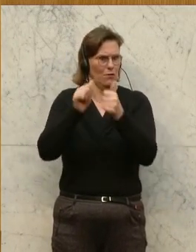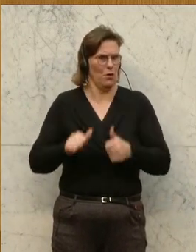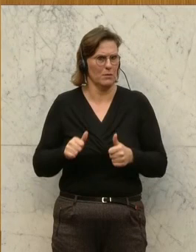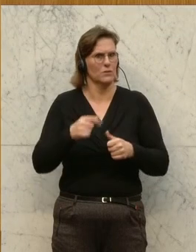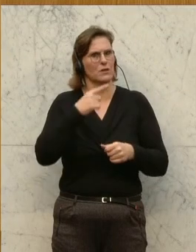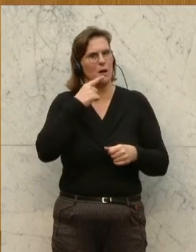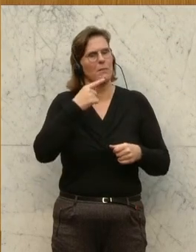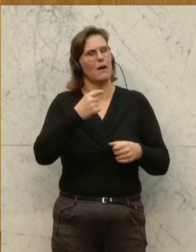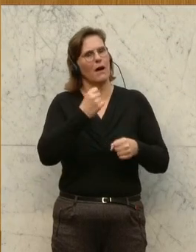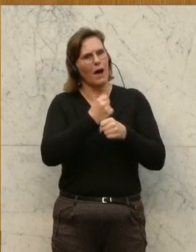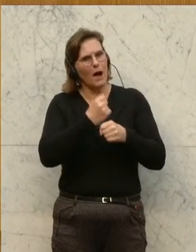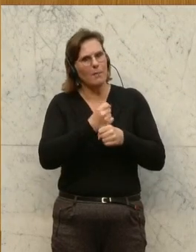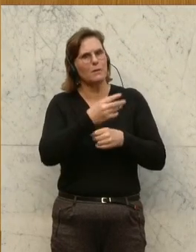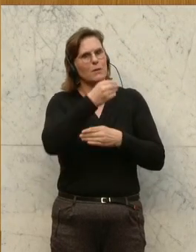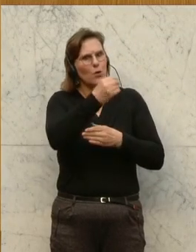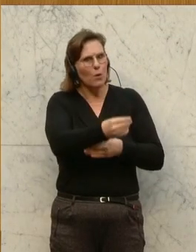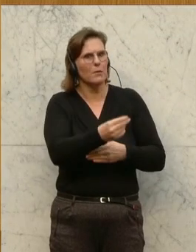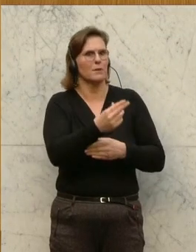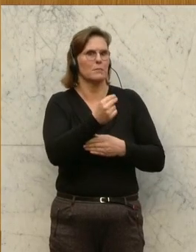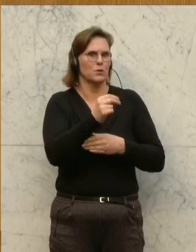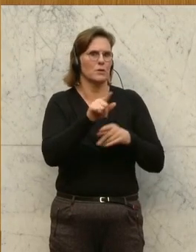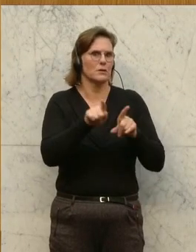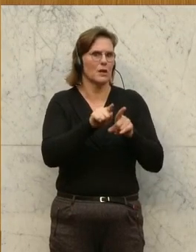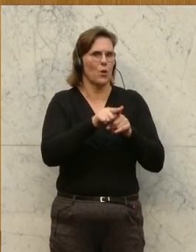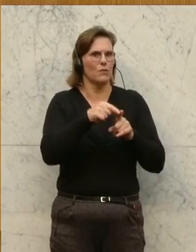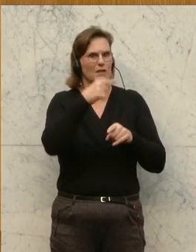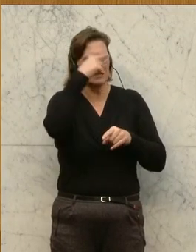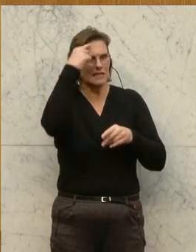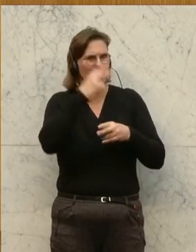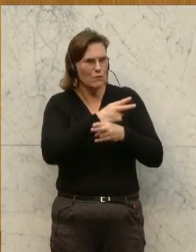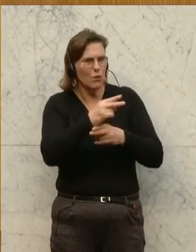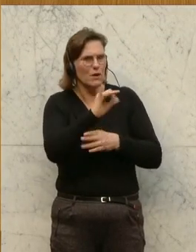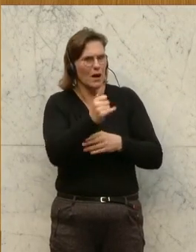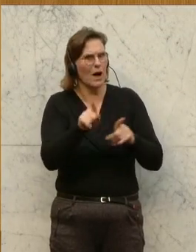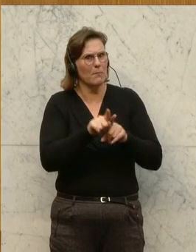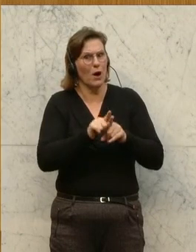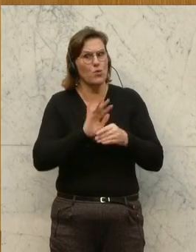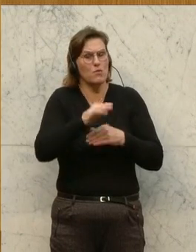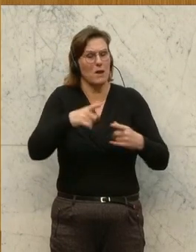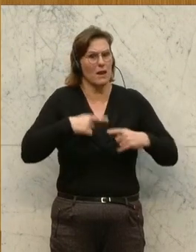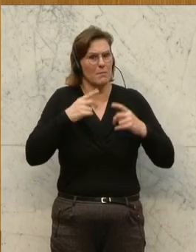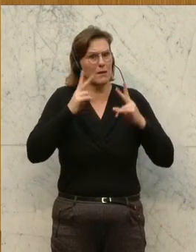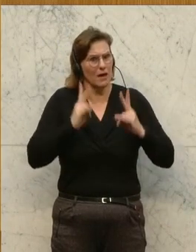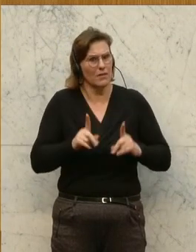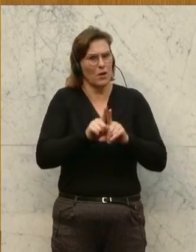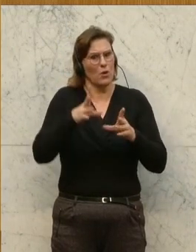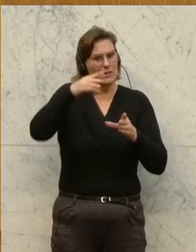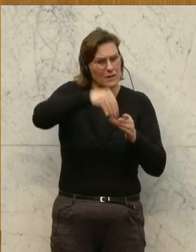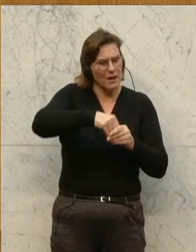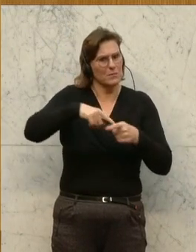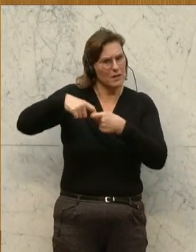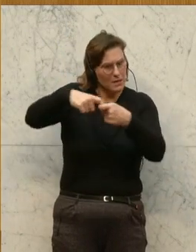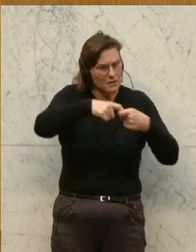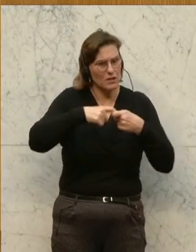zinnstiftend. Ja, Arbeit ermöglicht aber auch die Existenzsicherung. Arbeit ermöglicht auch eine Teilhabe an gesellschaftlichen